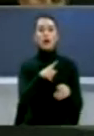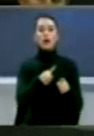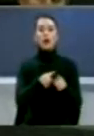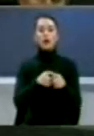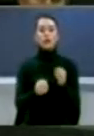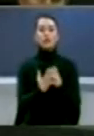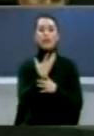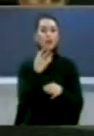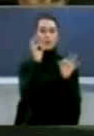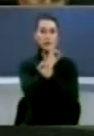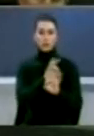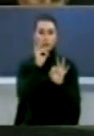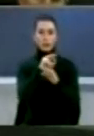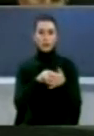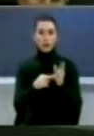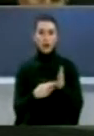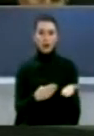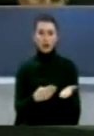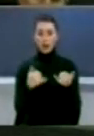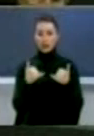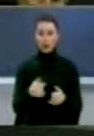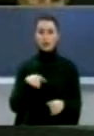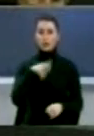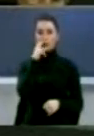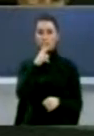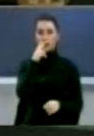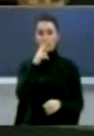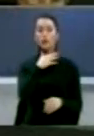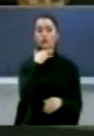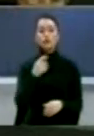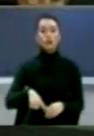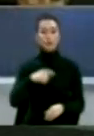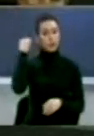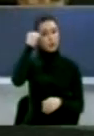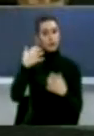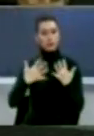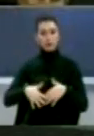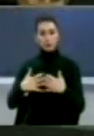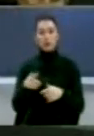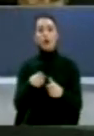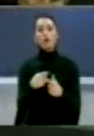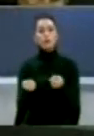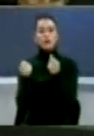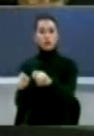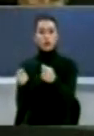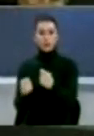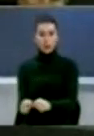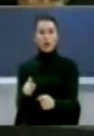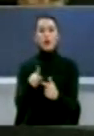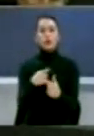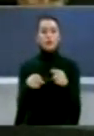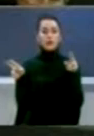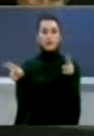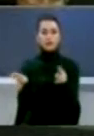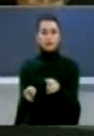zhvillimore Andaj për këtë sot jemi dëshmitar që shumë prodhu e zvendor Ose të tyrojnë të mbjuhin dhe primtarit e tyre Ose të zvoglon